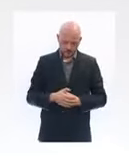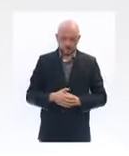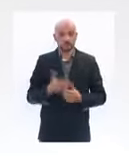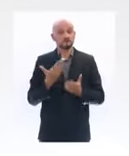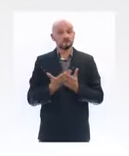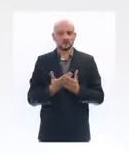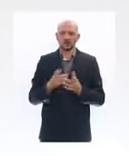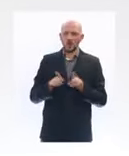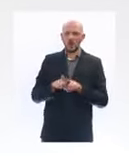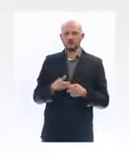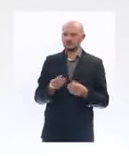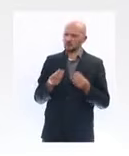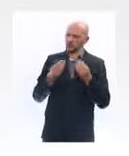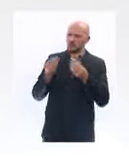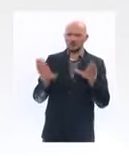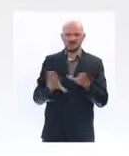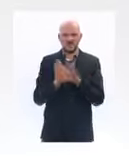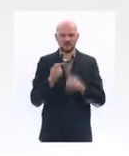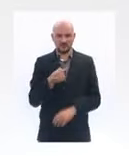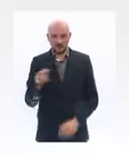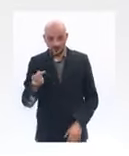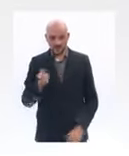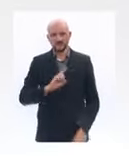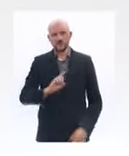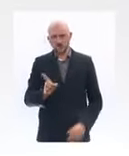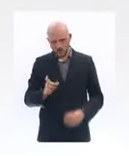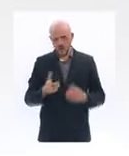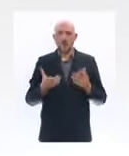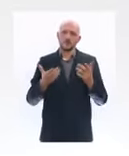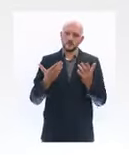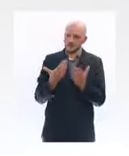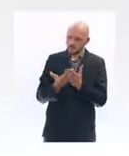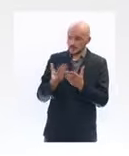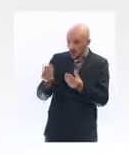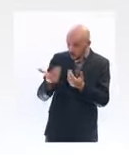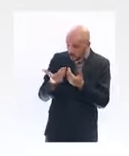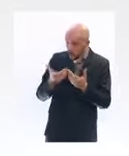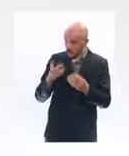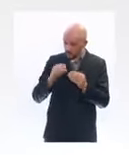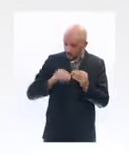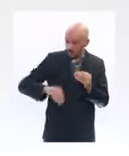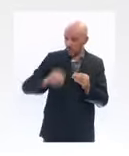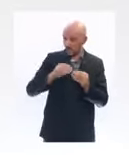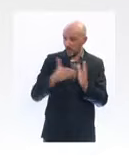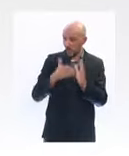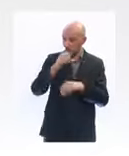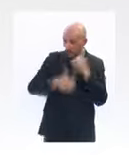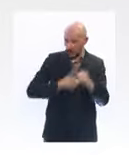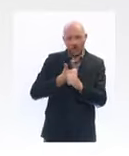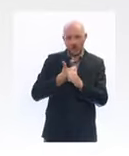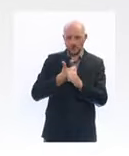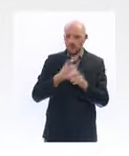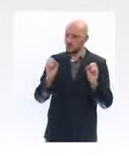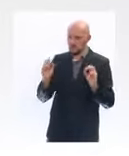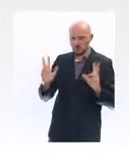stigmatisation d'une entreprise qui demande un délai d'un an supplémentaire pour commencer le remboursement de son prêt garanti par l'État. Nous ne